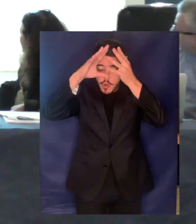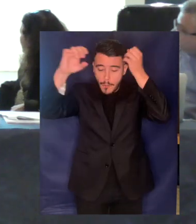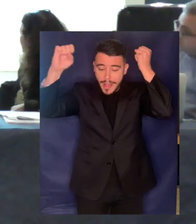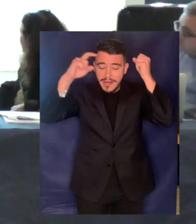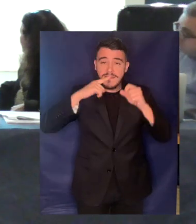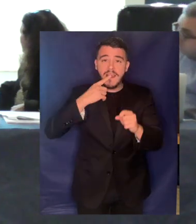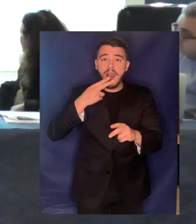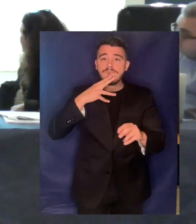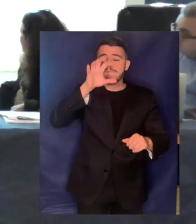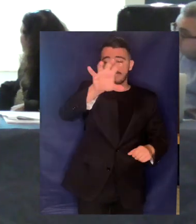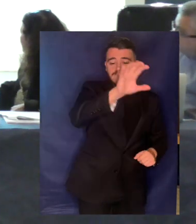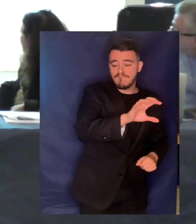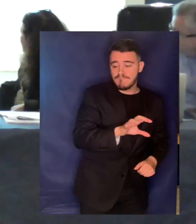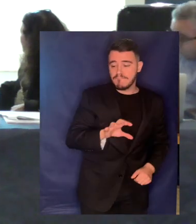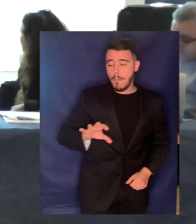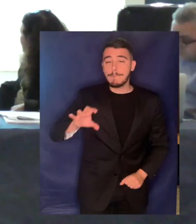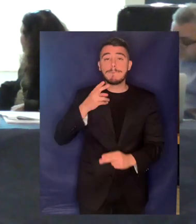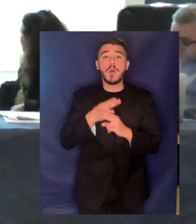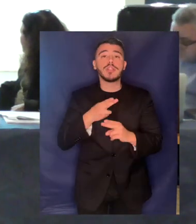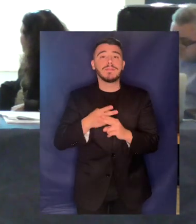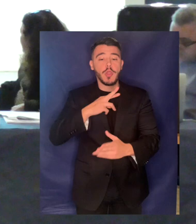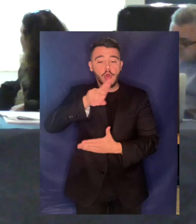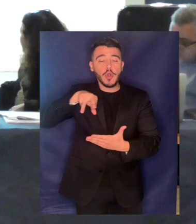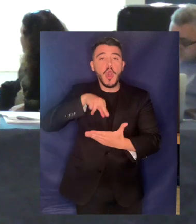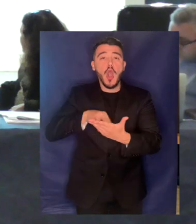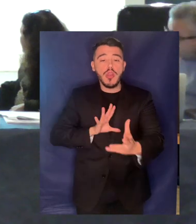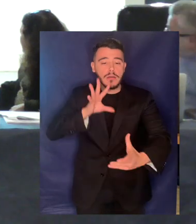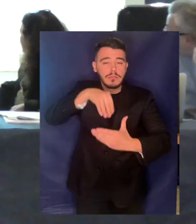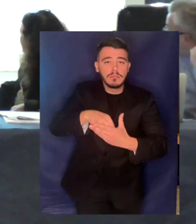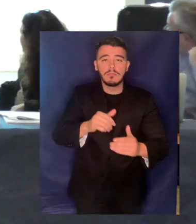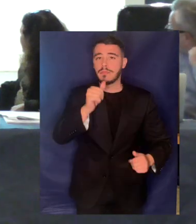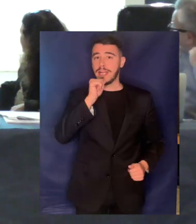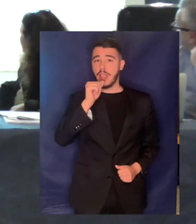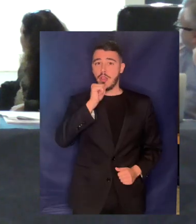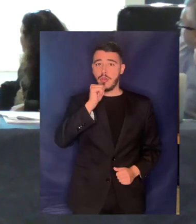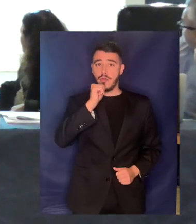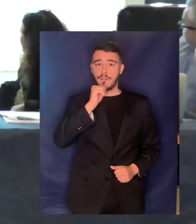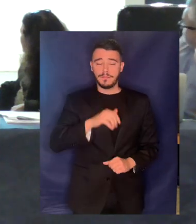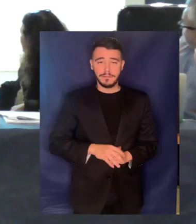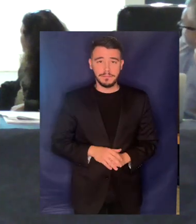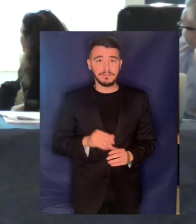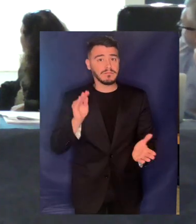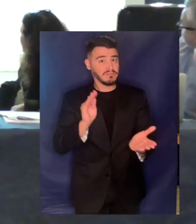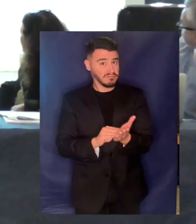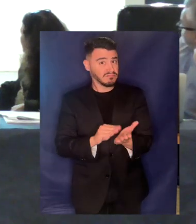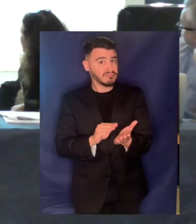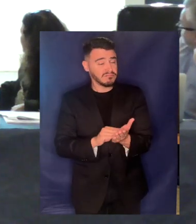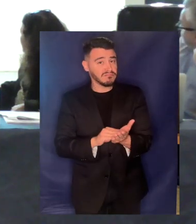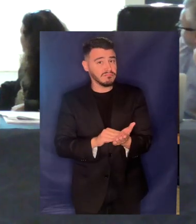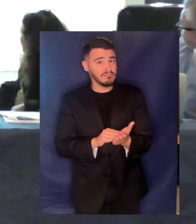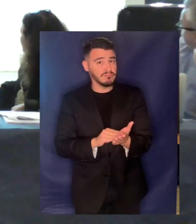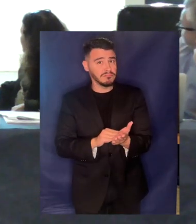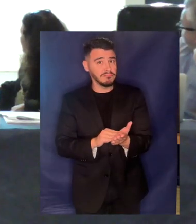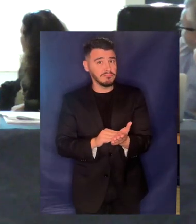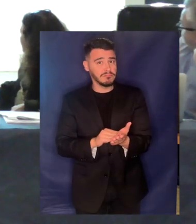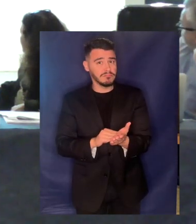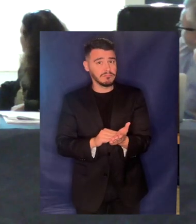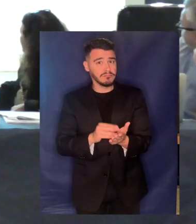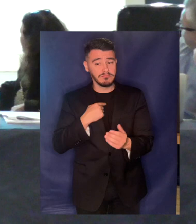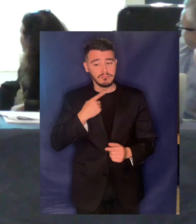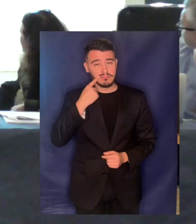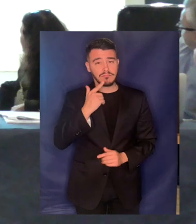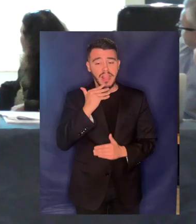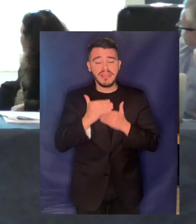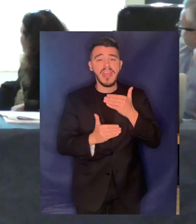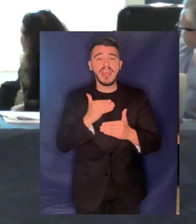Και τέλος βλέπουμε μέσα από ποια διαδικασία ξαναπέρασαν στο δημόσιο